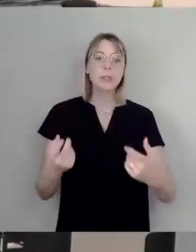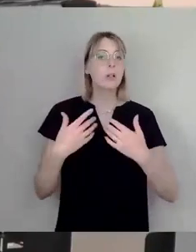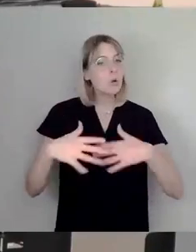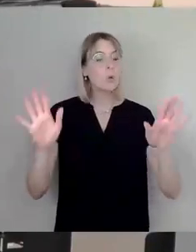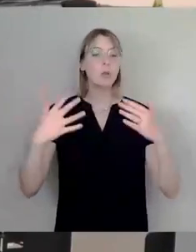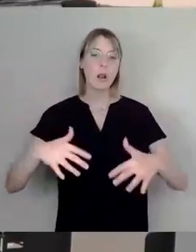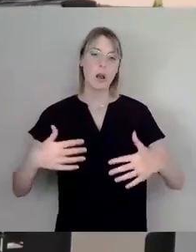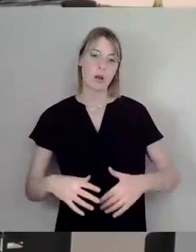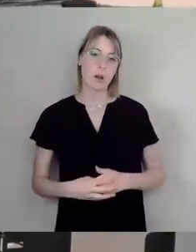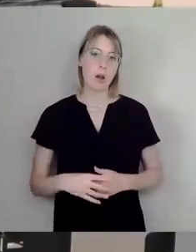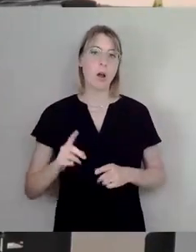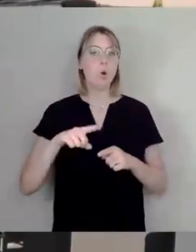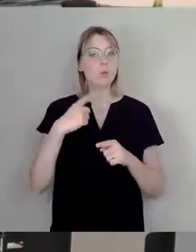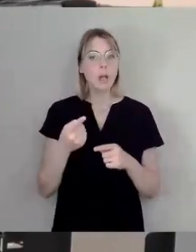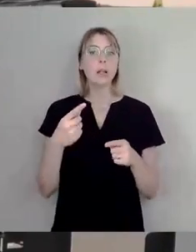passiert nämlich auch was Neues.